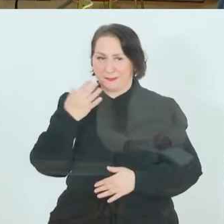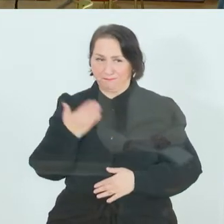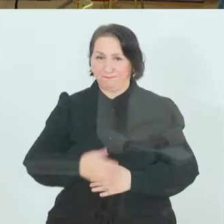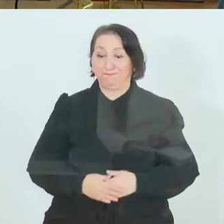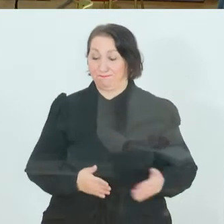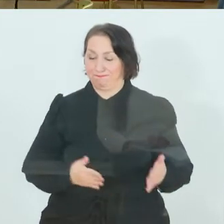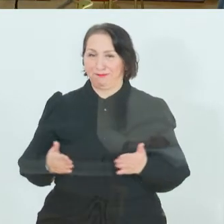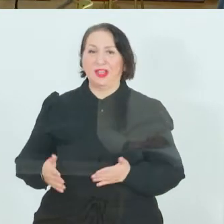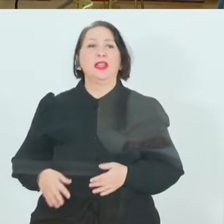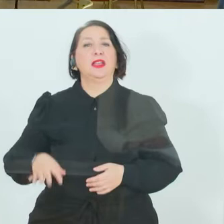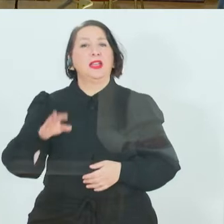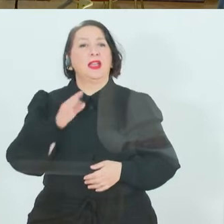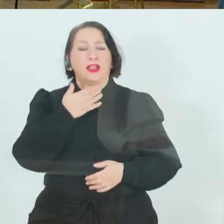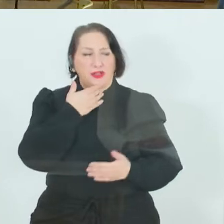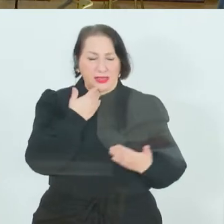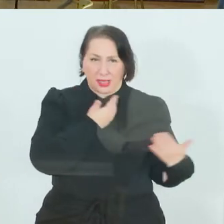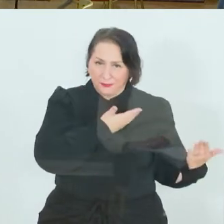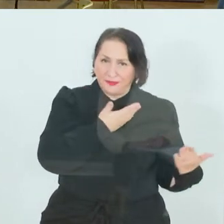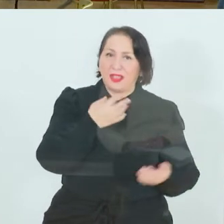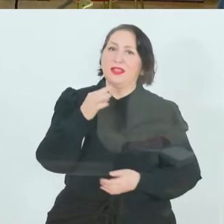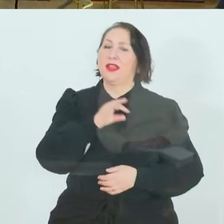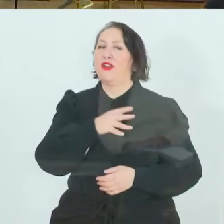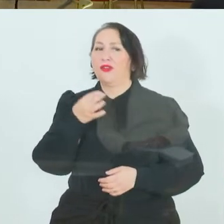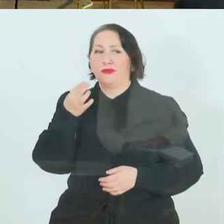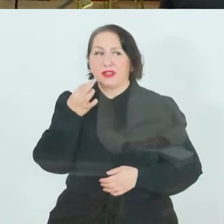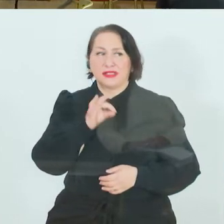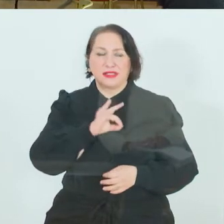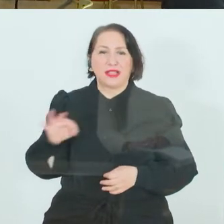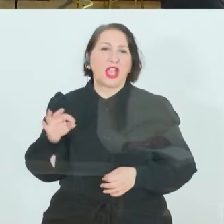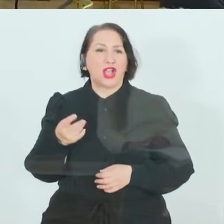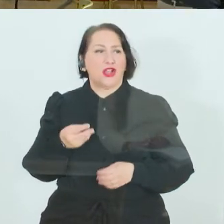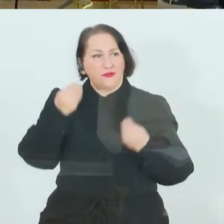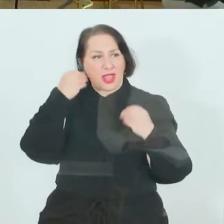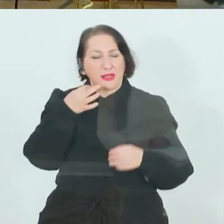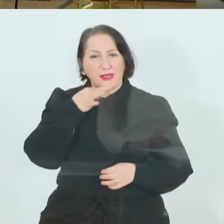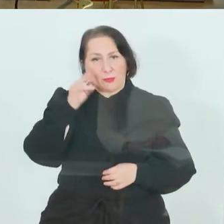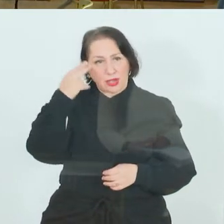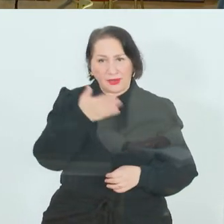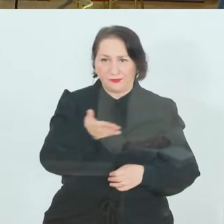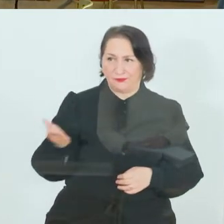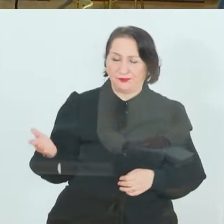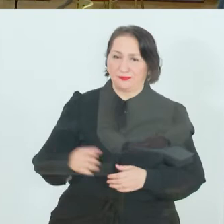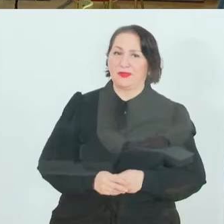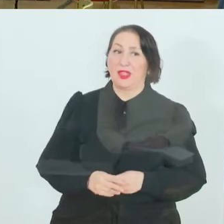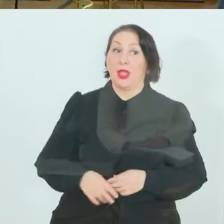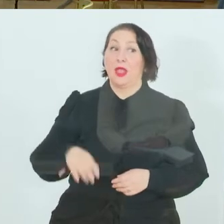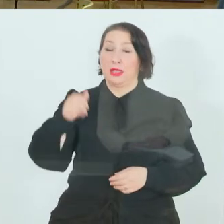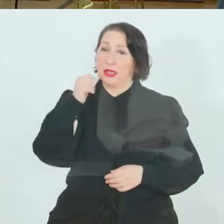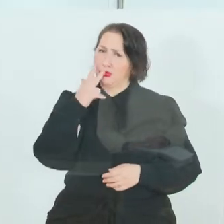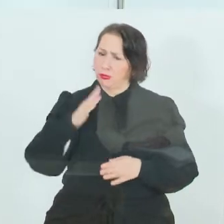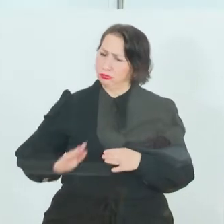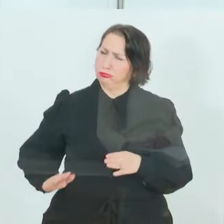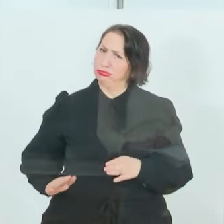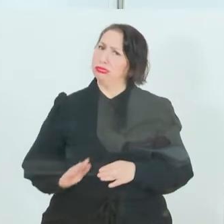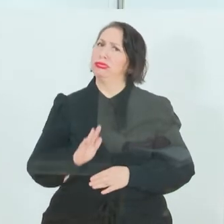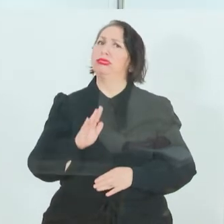und Herren. Der gestrige Tag hat uns gezeigt, dass es wieder steil bergauf geht, sobald der Impfstoff da ist.